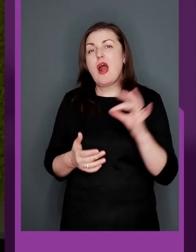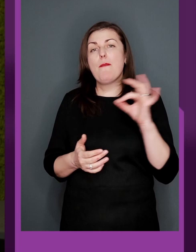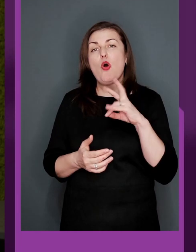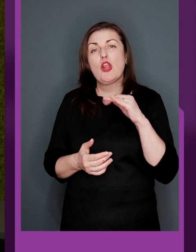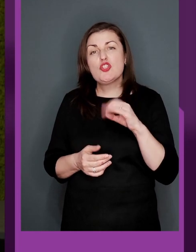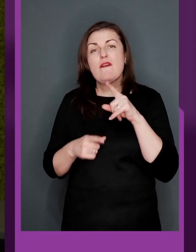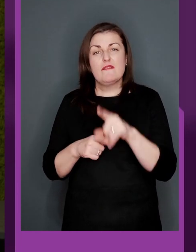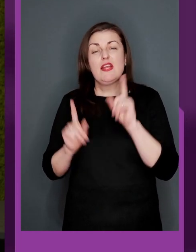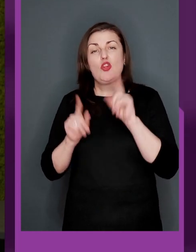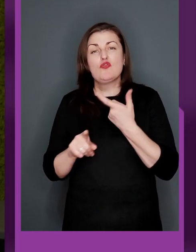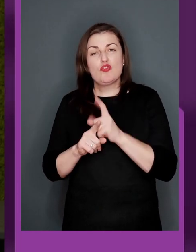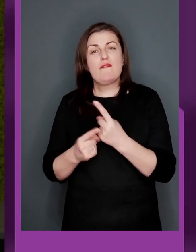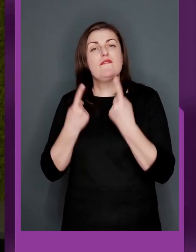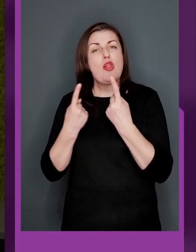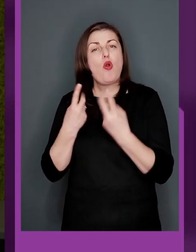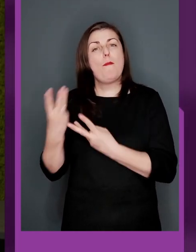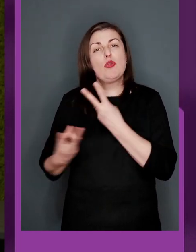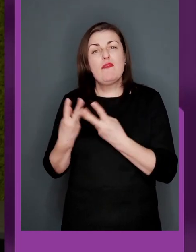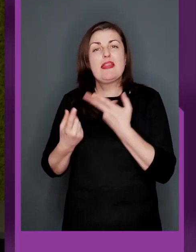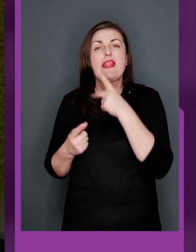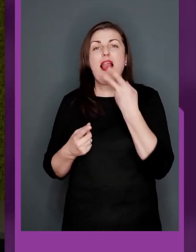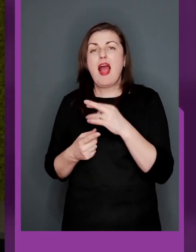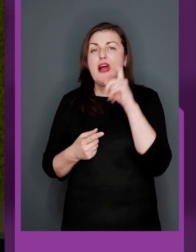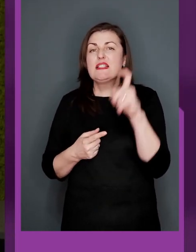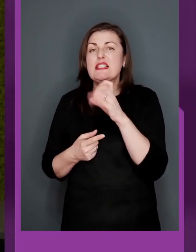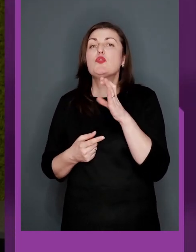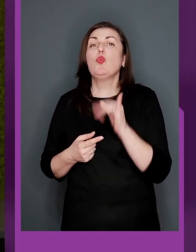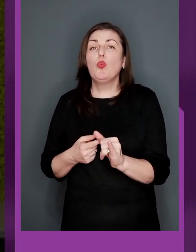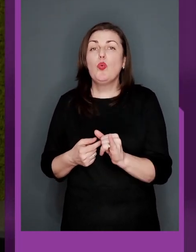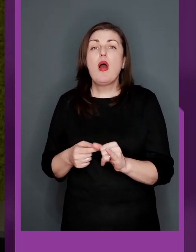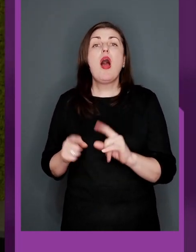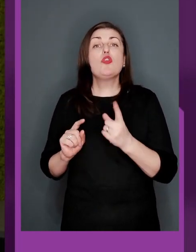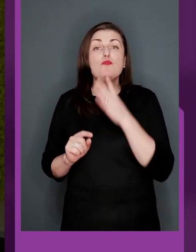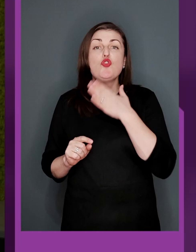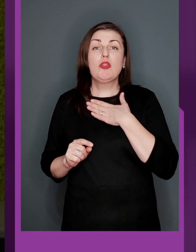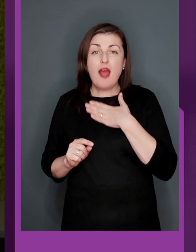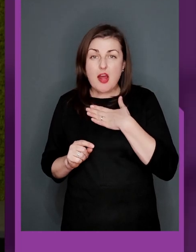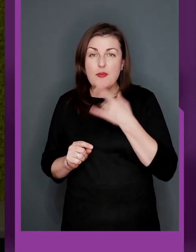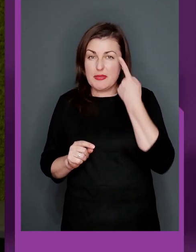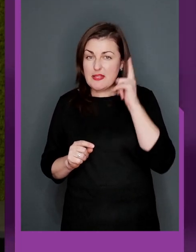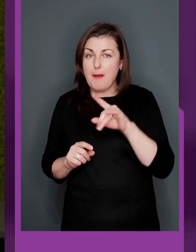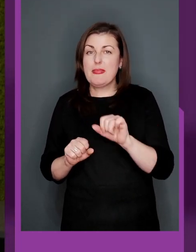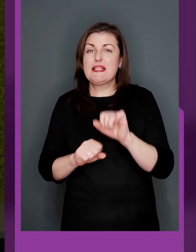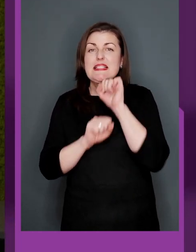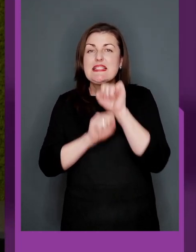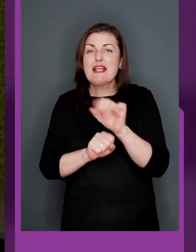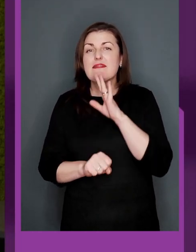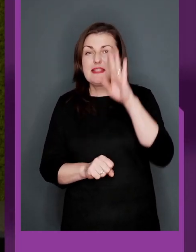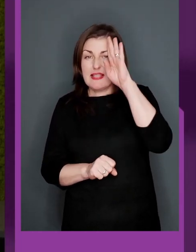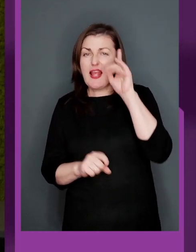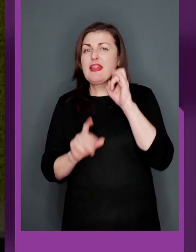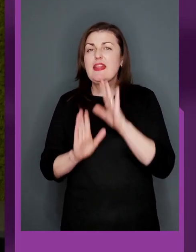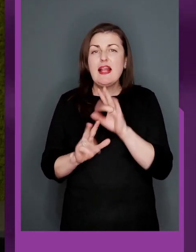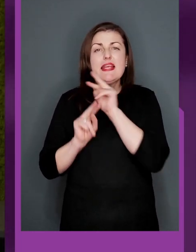Дякуємо і вам, Олеже, і ви, до речі, теж є великою мотивацією і для Збройних сил України, тому що наші, ми